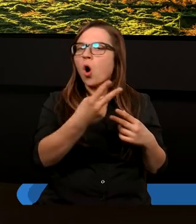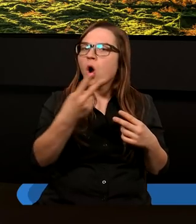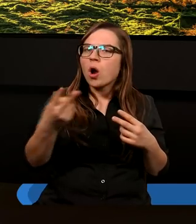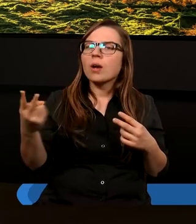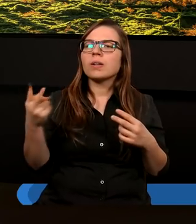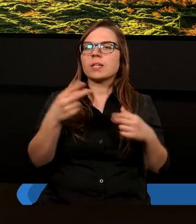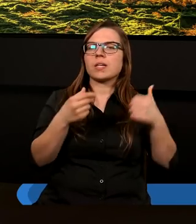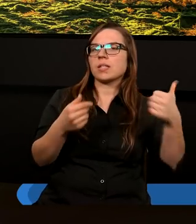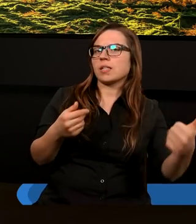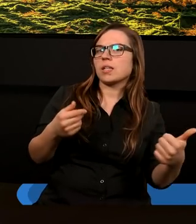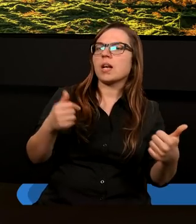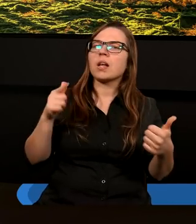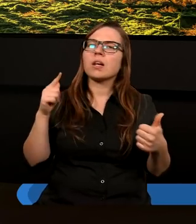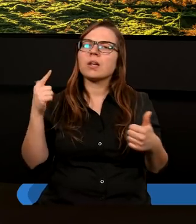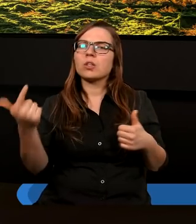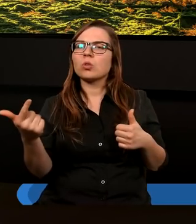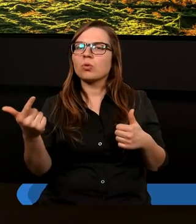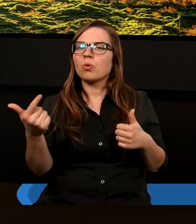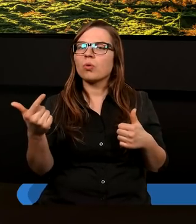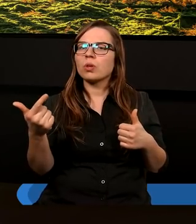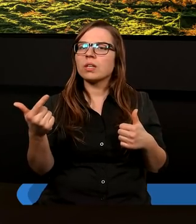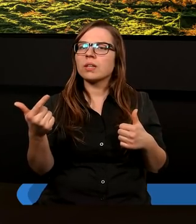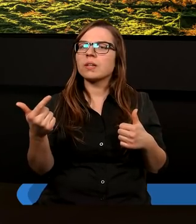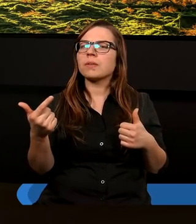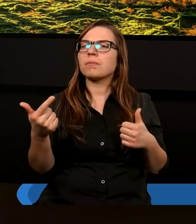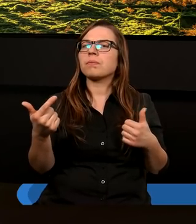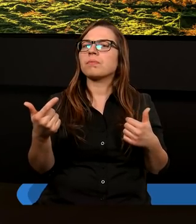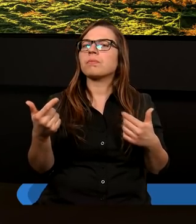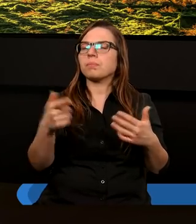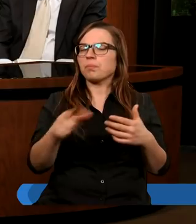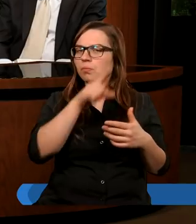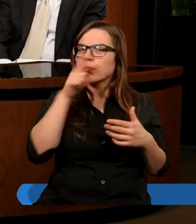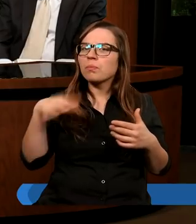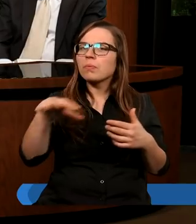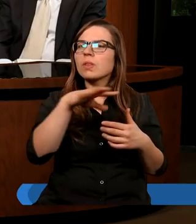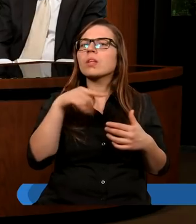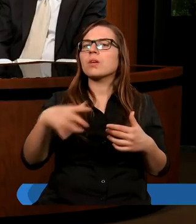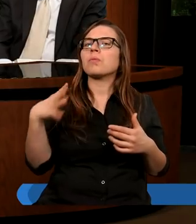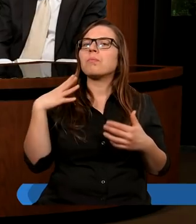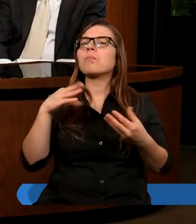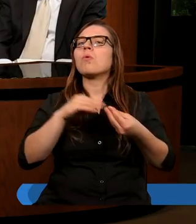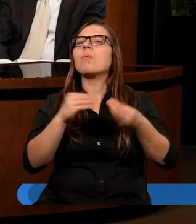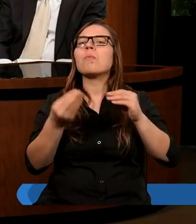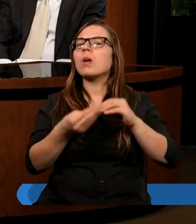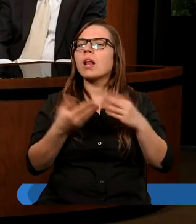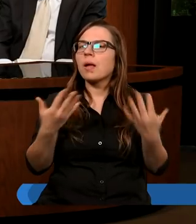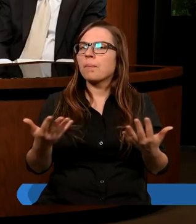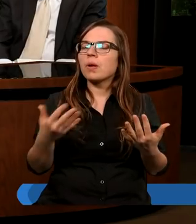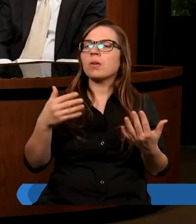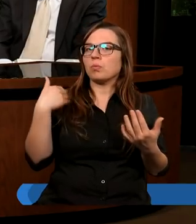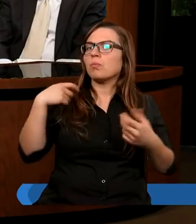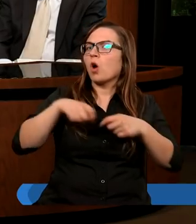jednymi a drugimi, bądź też trzecimi. I były to problemy, które trzeba było na bieżąco